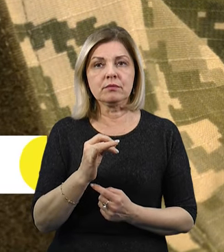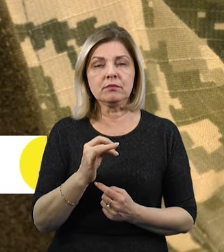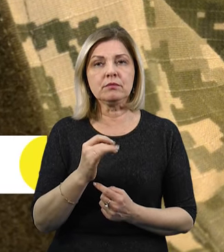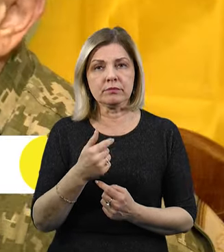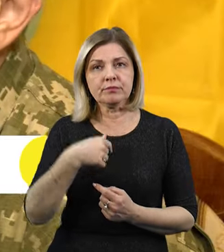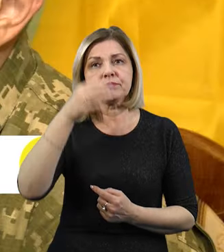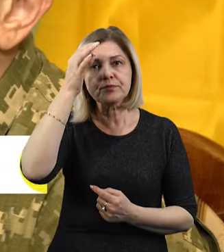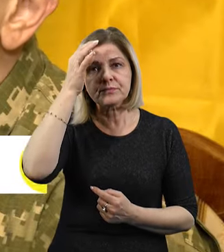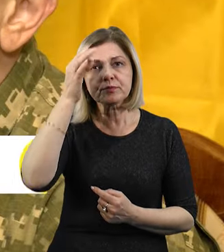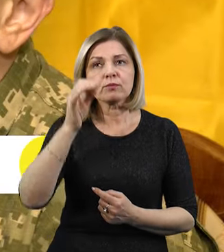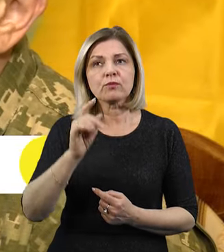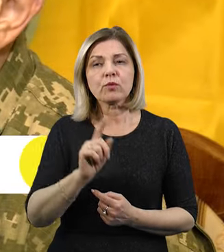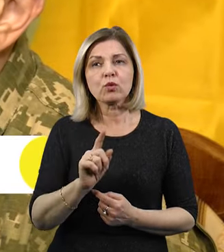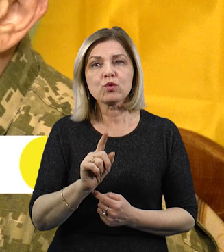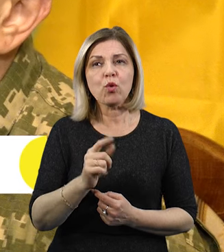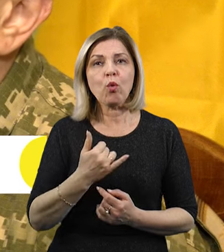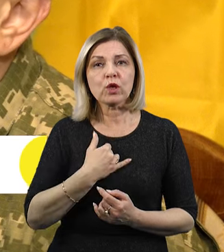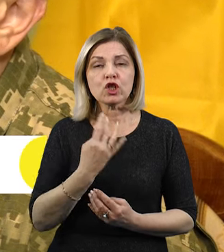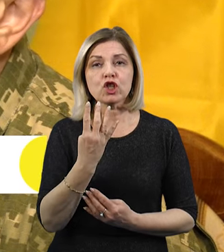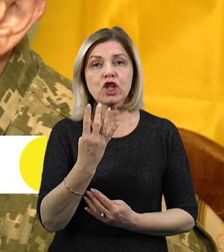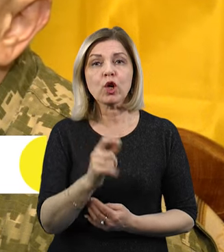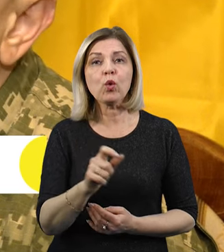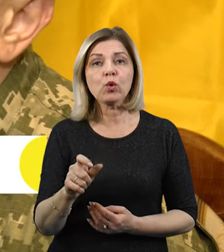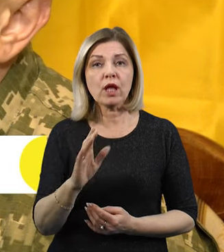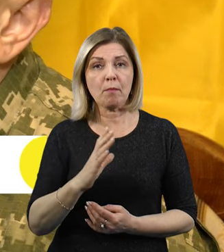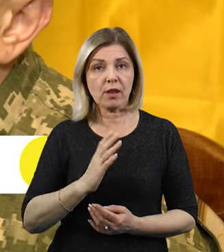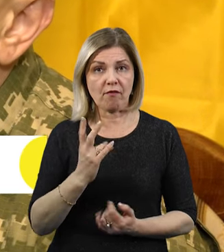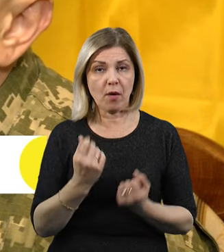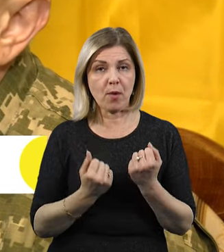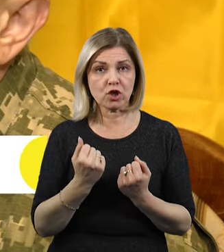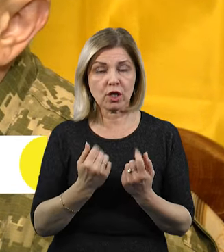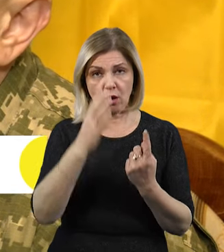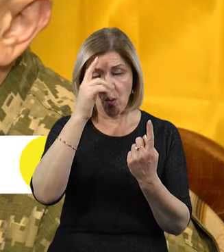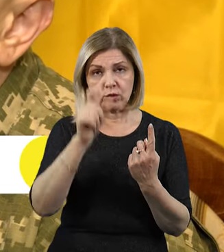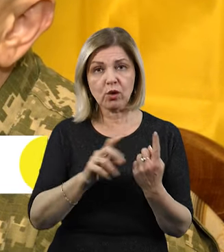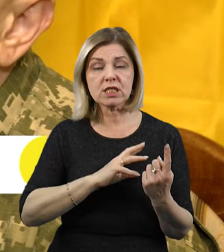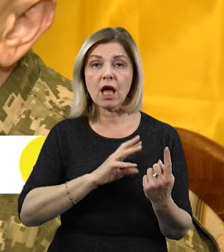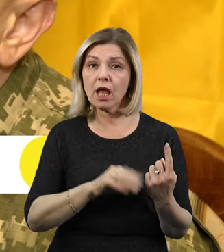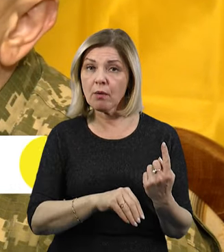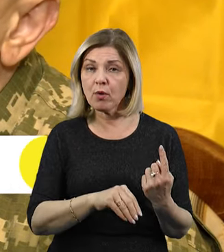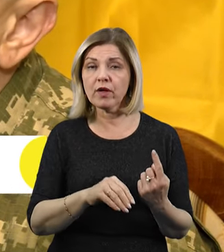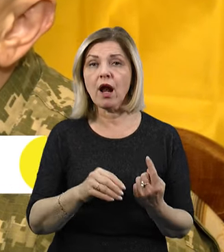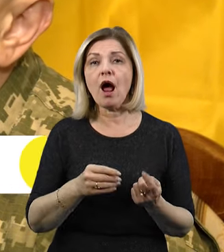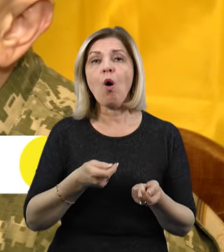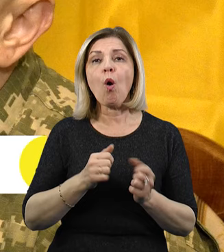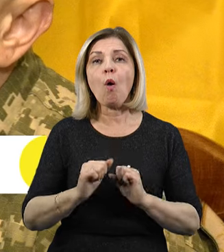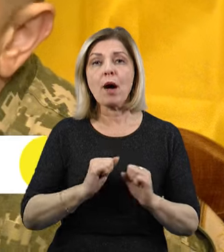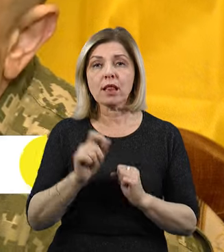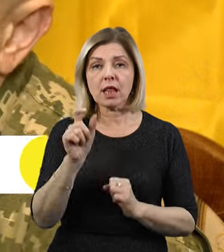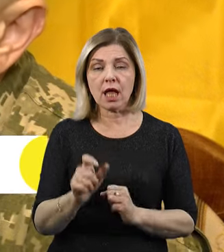Ну, в нас, звичайно, чотири людини було в машині, один хлопець загинув, Антон, командир відділення.